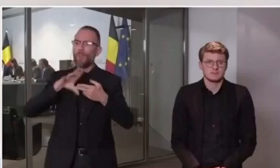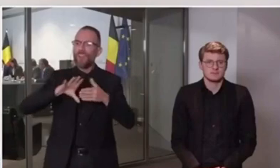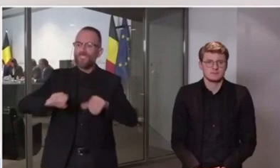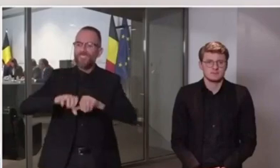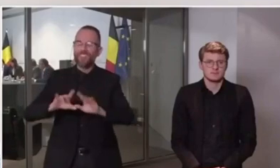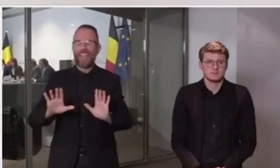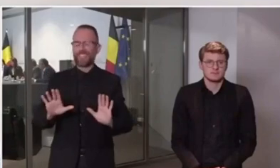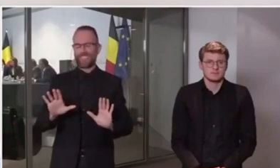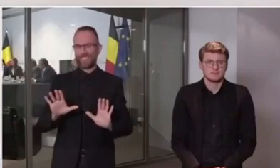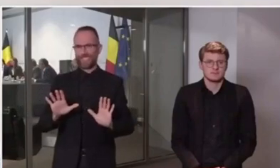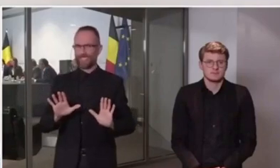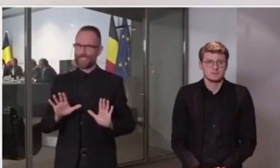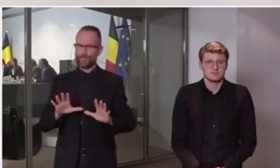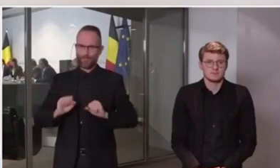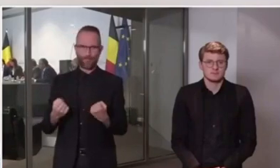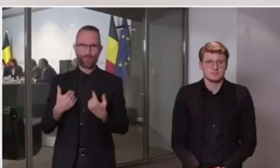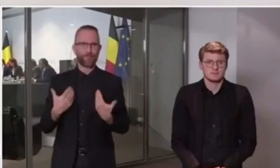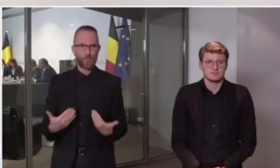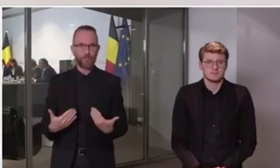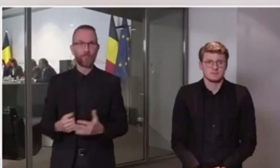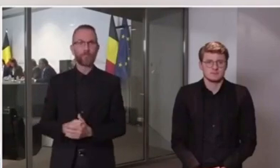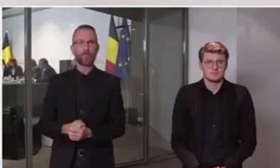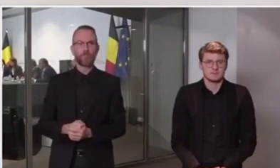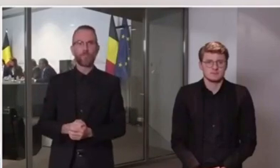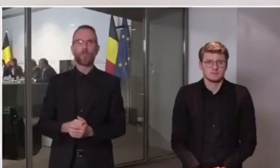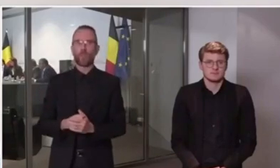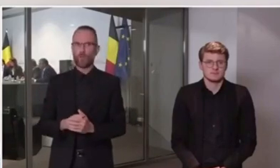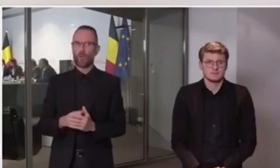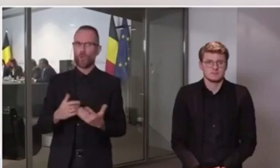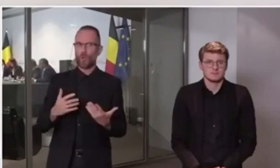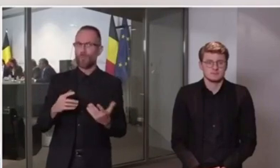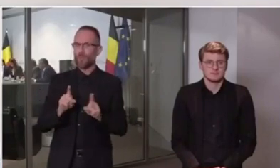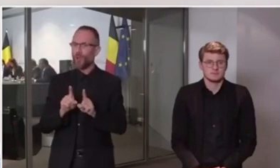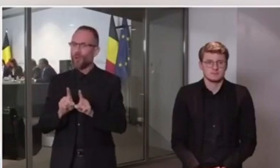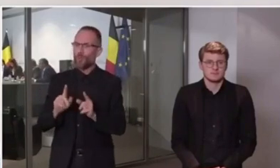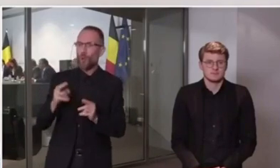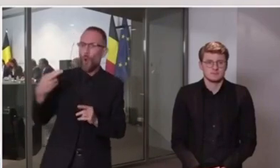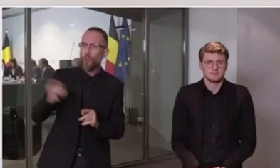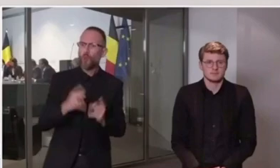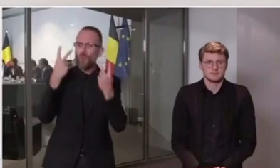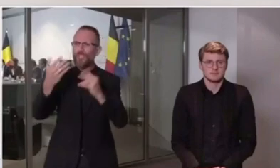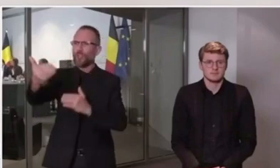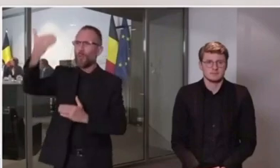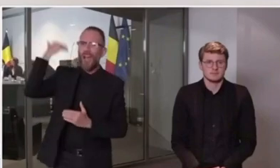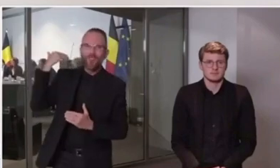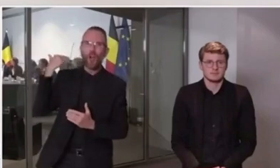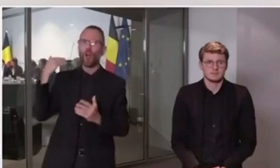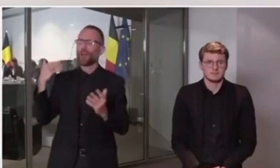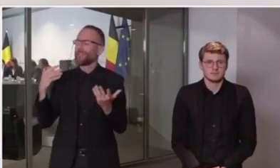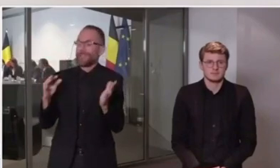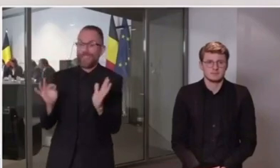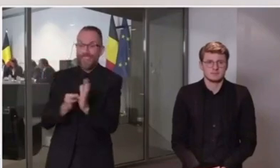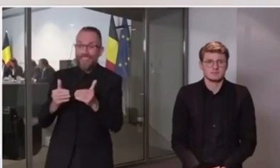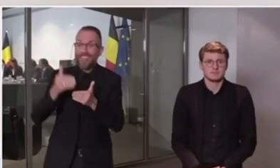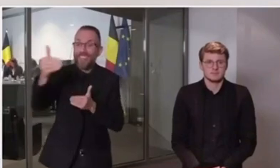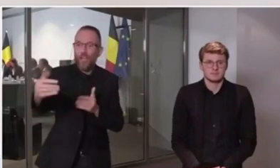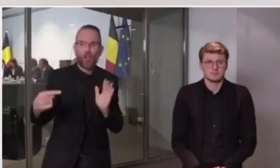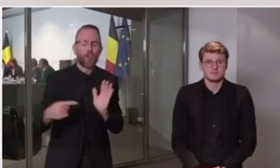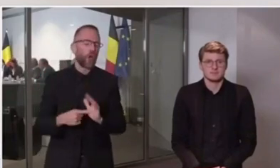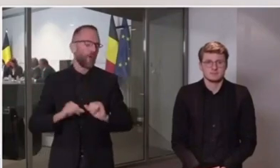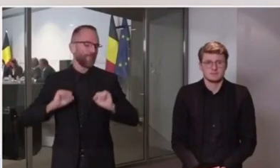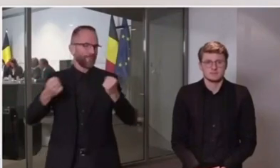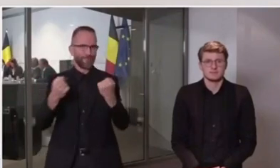nous pourrons enfin reprendre le cours normal de nos vies. Le chemin est encore long. Il est semé d'embûches et d'obstacles.